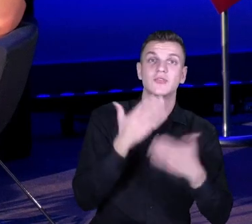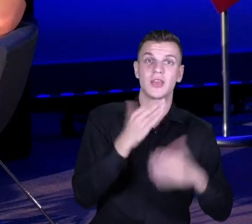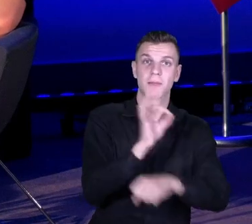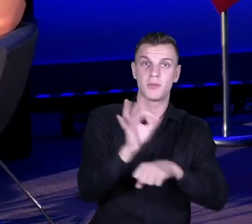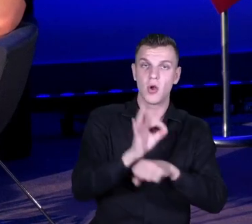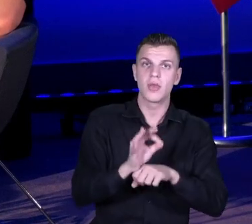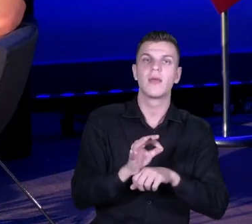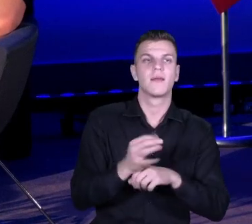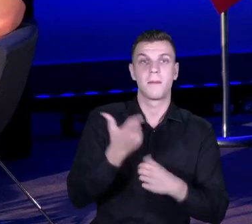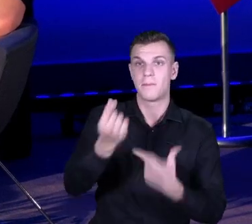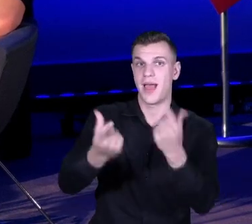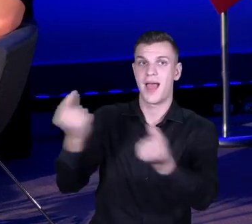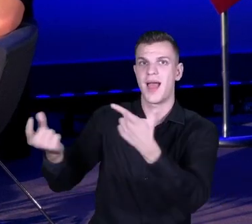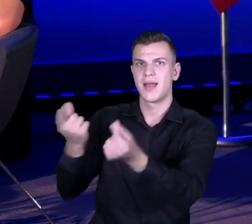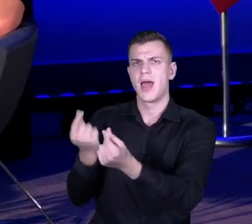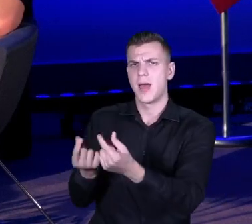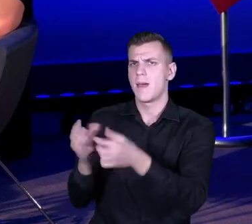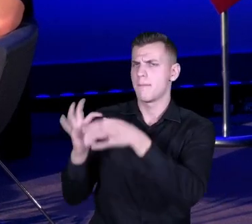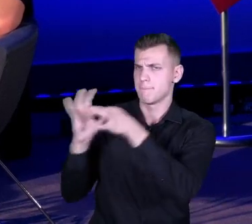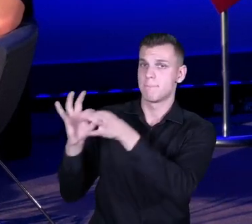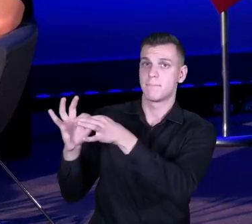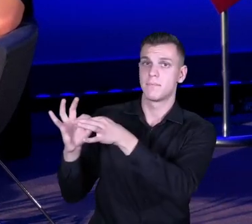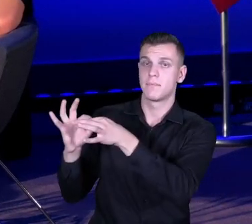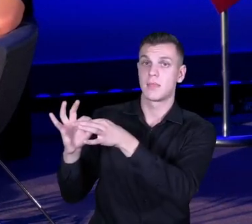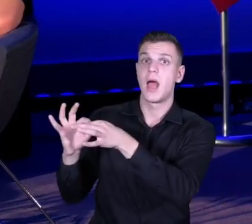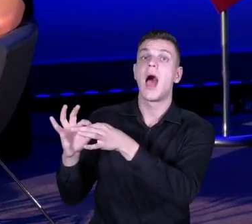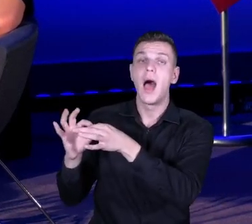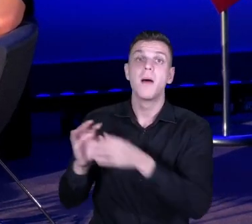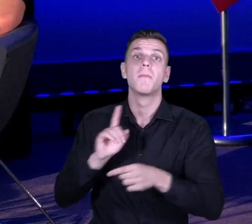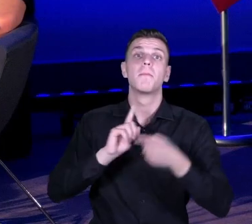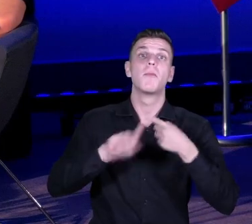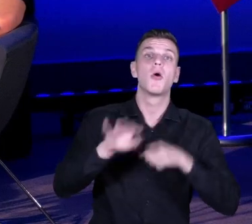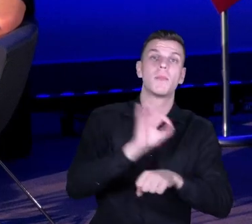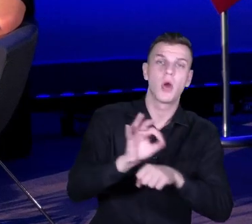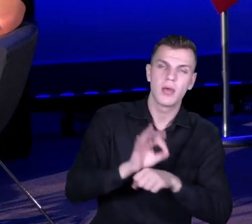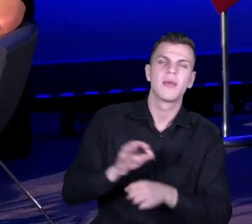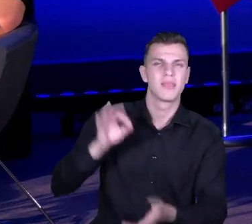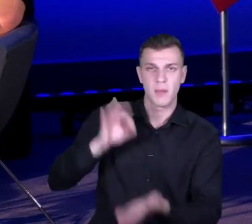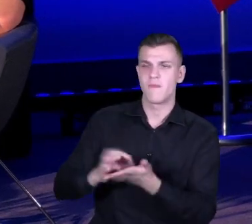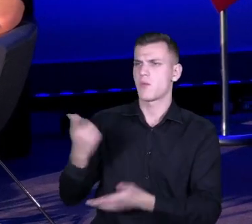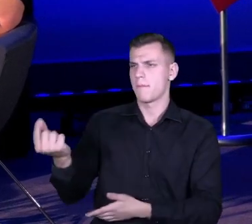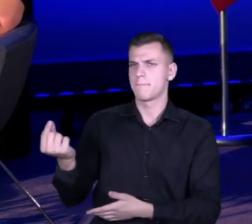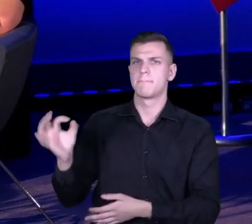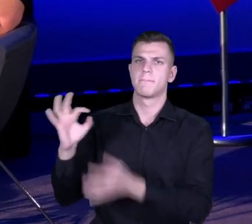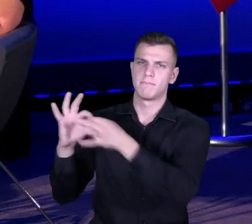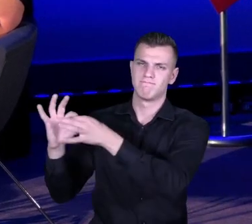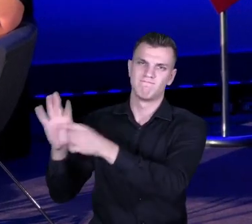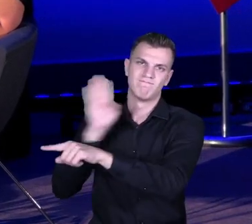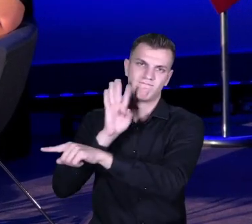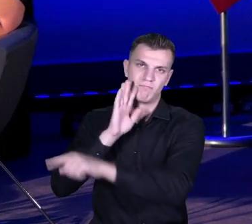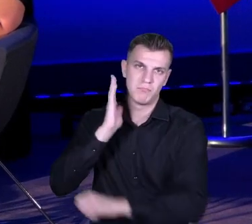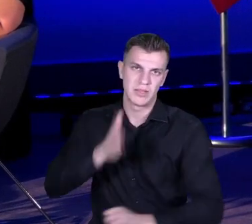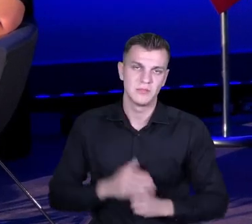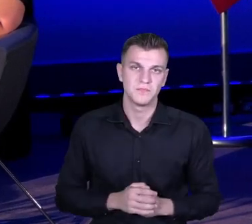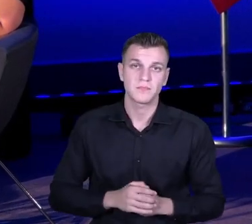ja jestem przekonany, że one zostaną. No i też się zastanawiam, to dzielenie się